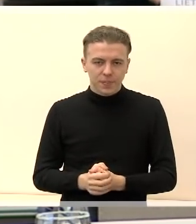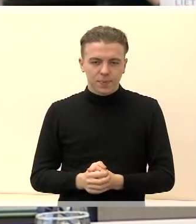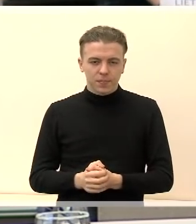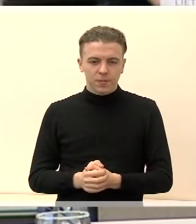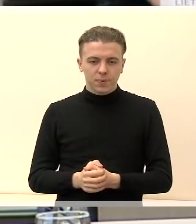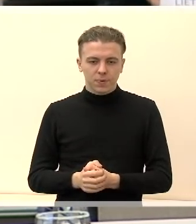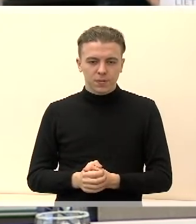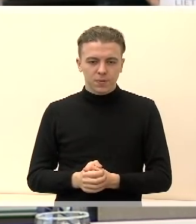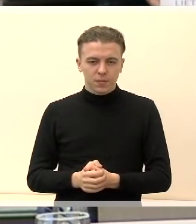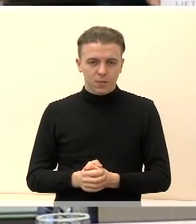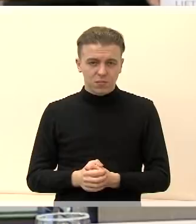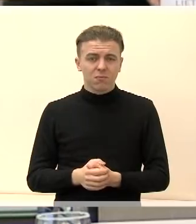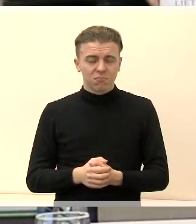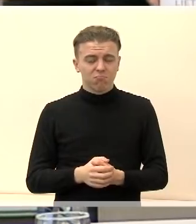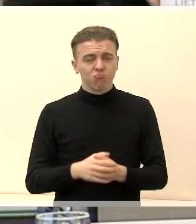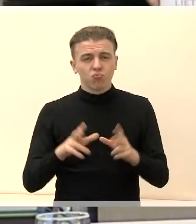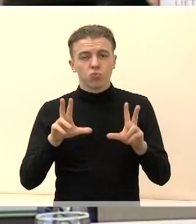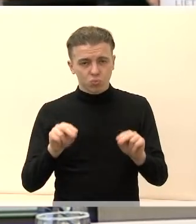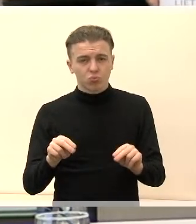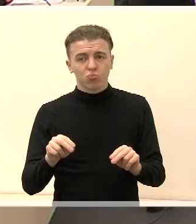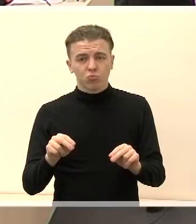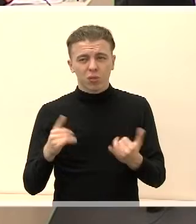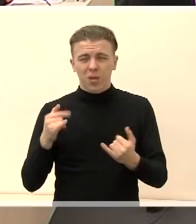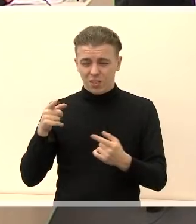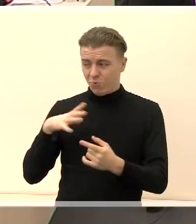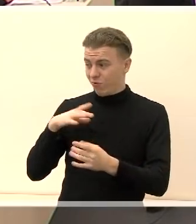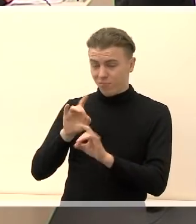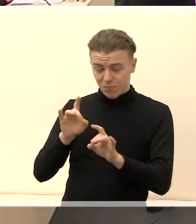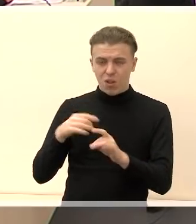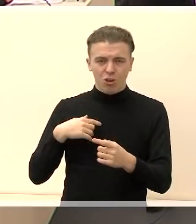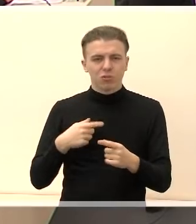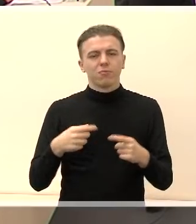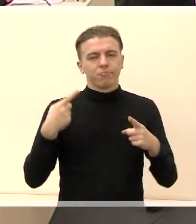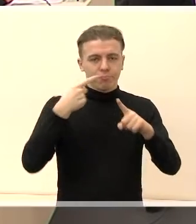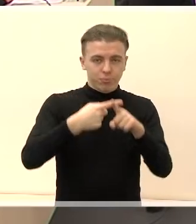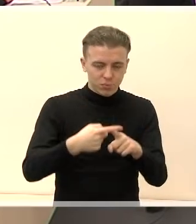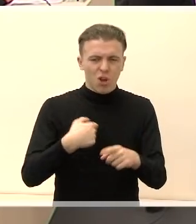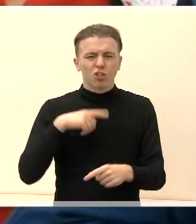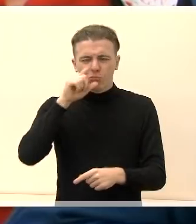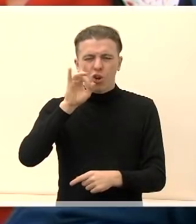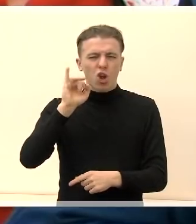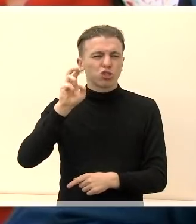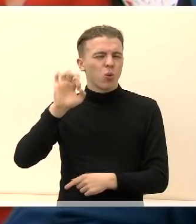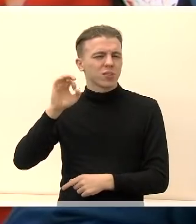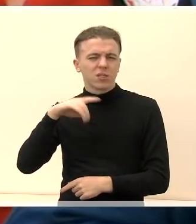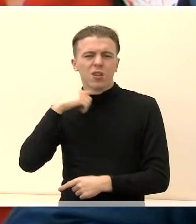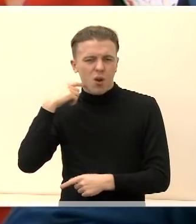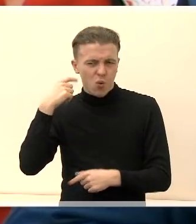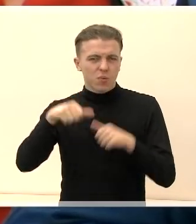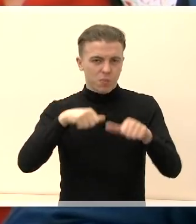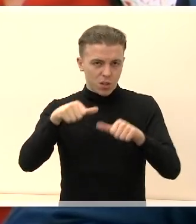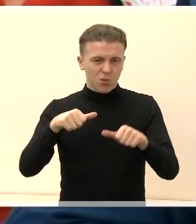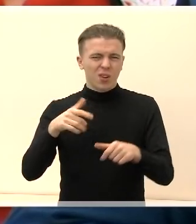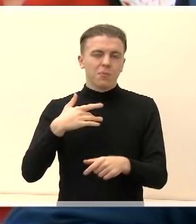Na, iš tikrųjų, pratėsdamas tą mintį, aš noriu pasakyti, kad daug metų pažįstu Dainių Gaižauską, žinot, jo būdą galbūt jisai